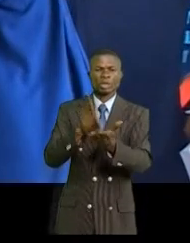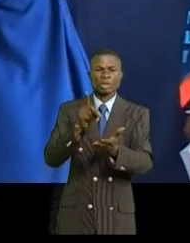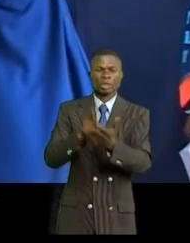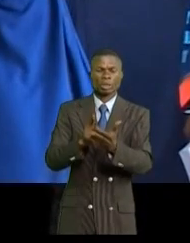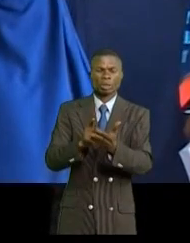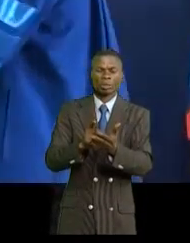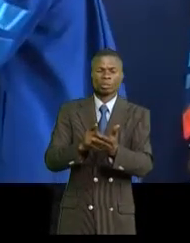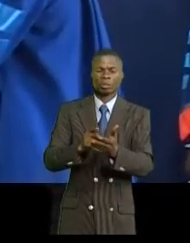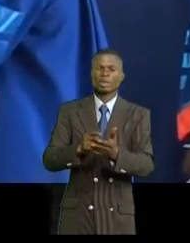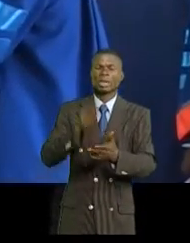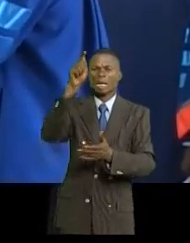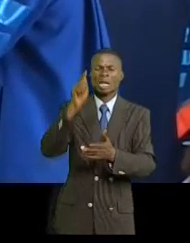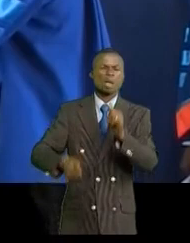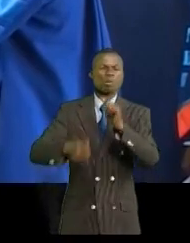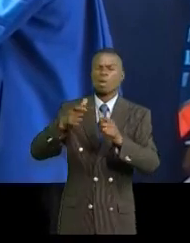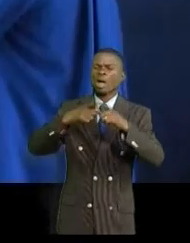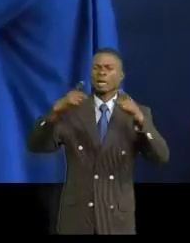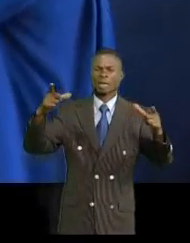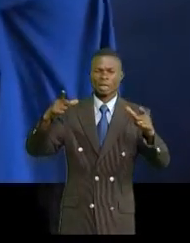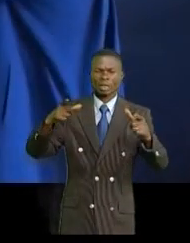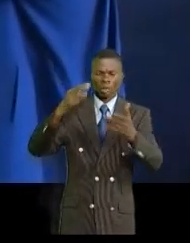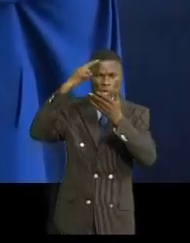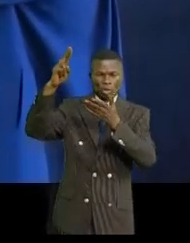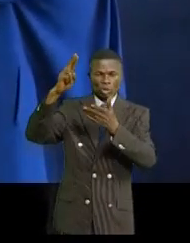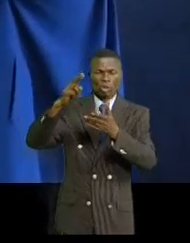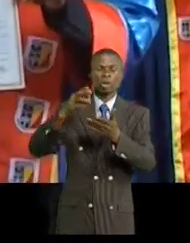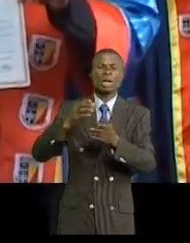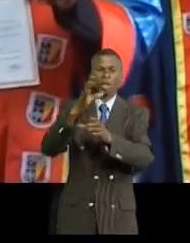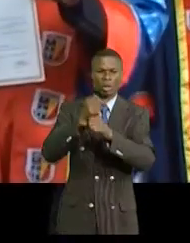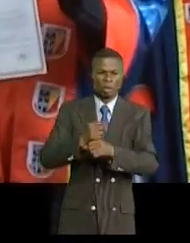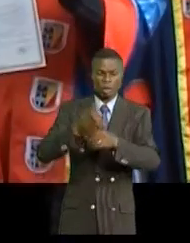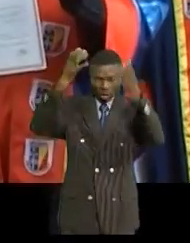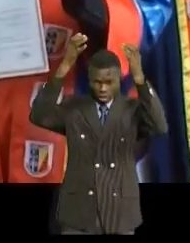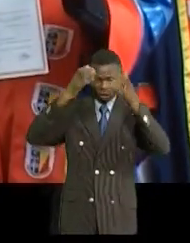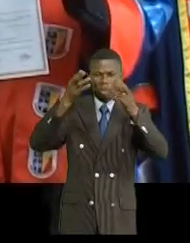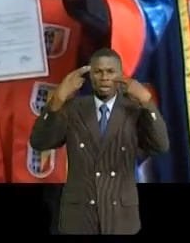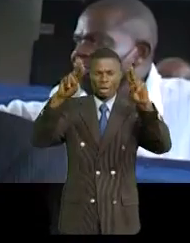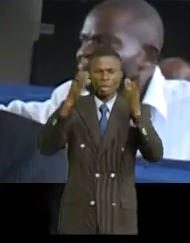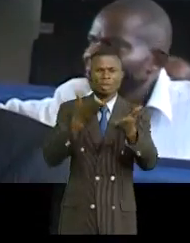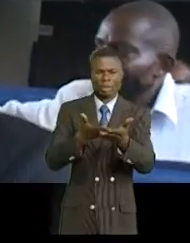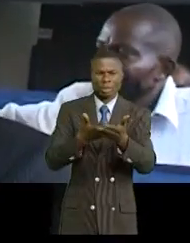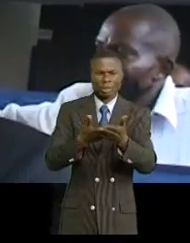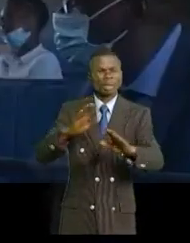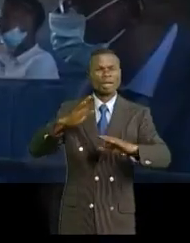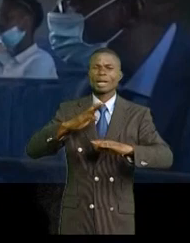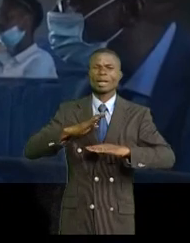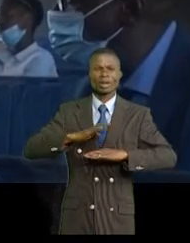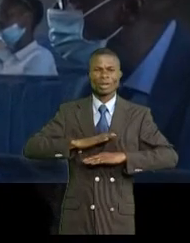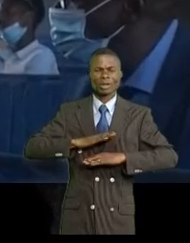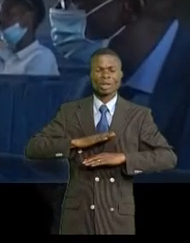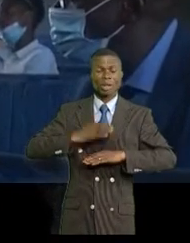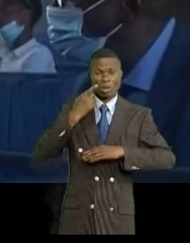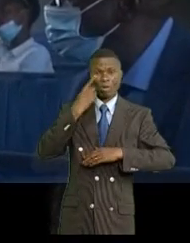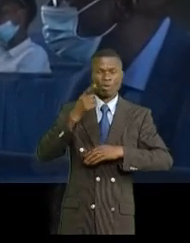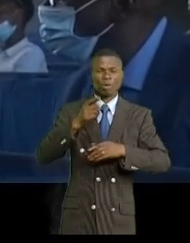très grande distinction. Des symboles académiques réceptionnés couronnent de la réussite. La satisfaction est invisible